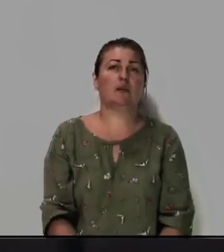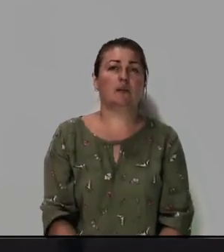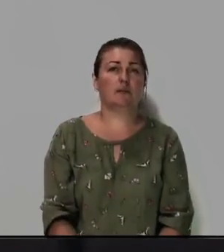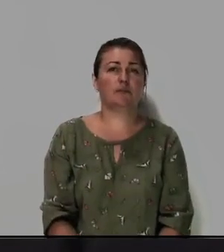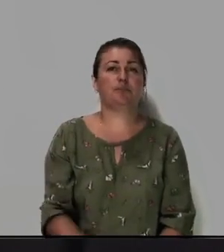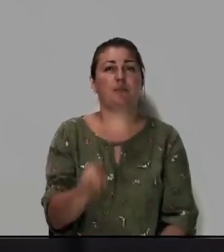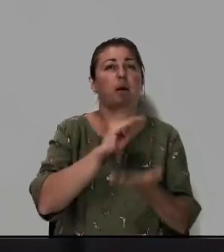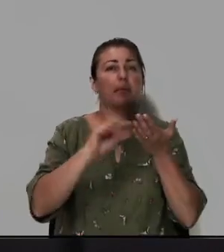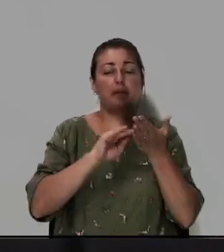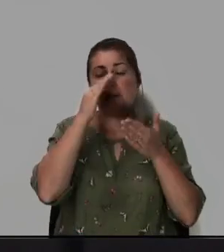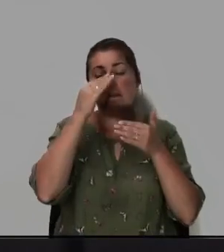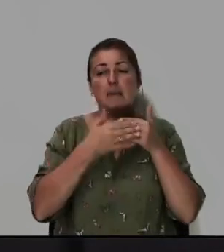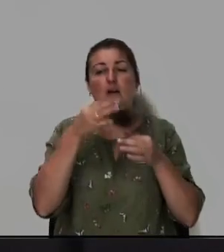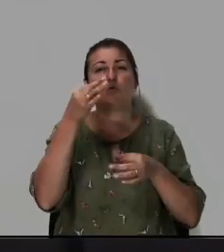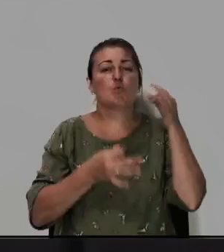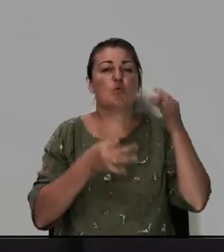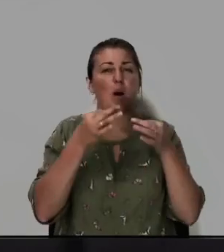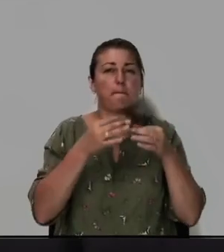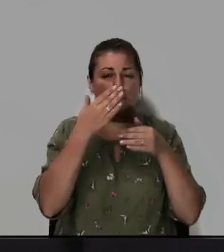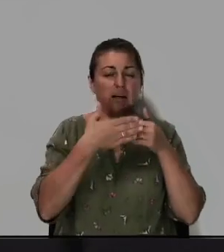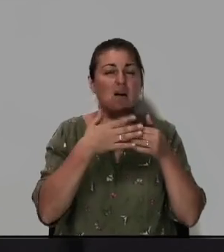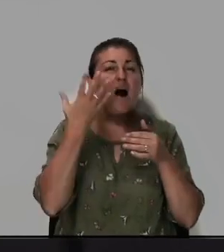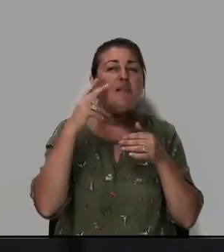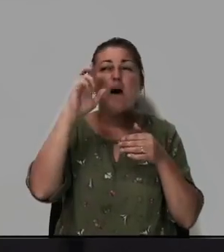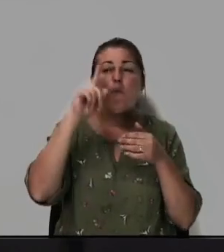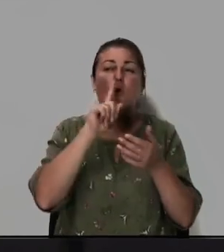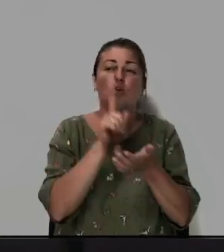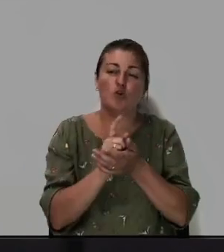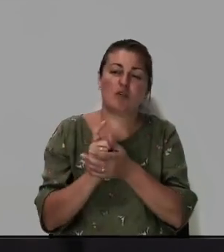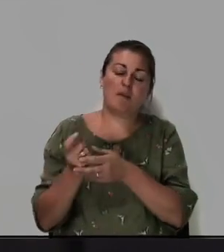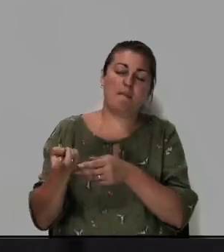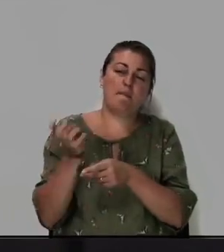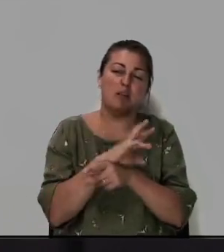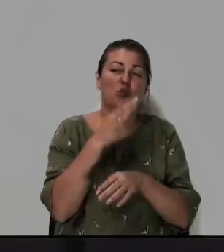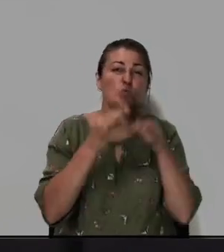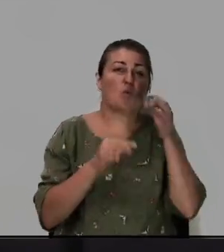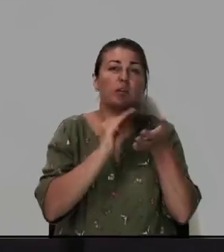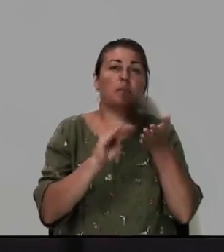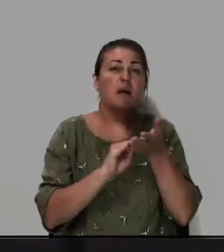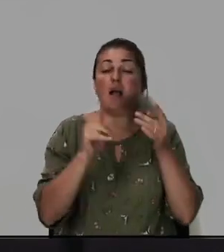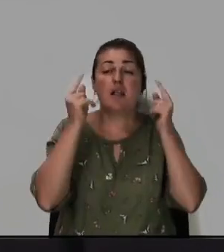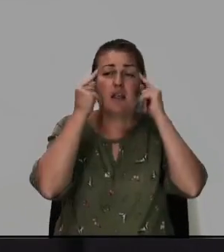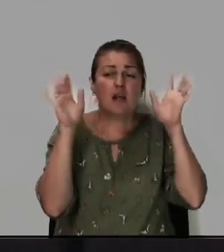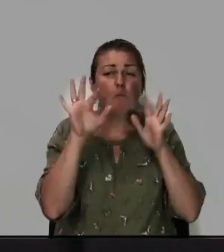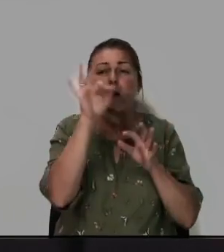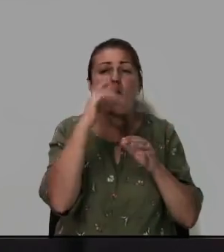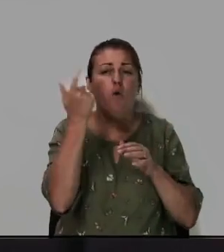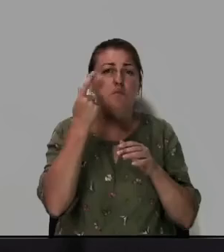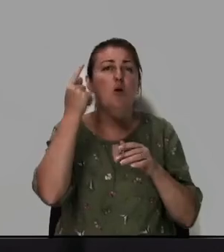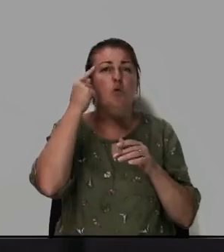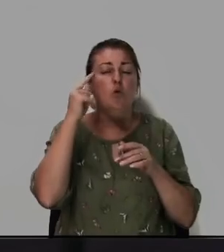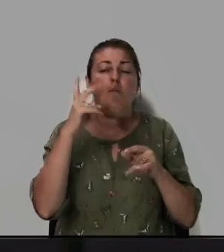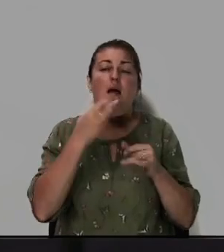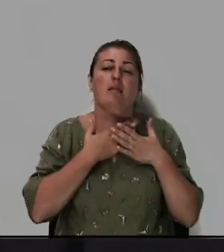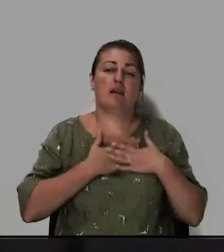написано перед содомом и гамором когда бог должен принести суд написано не думали о господе думали